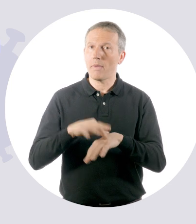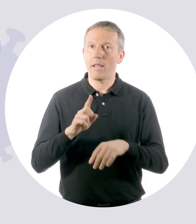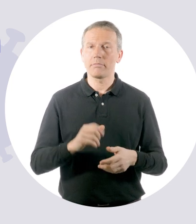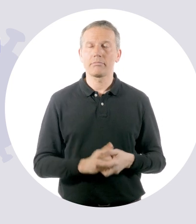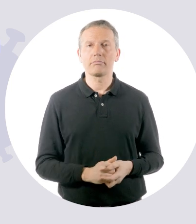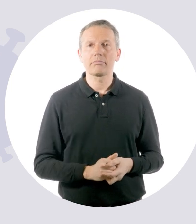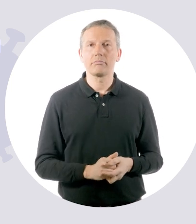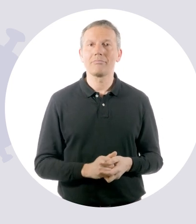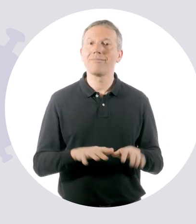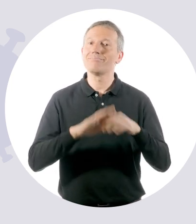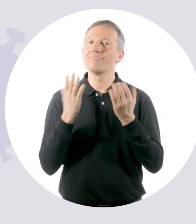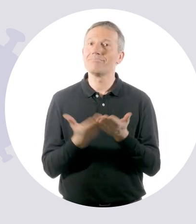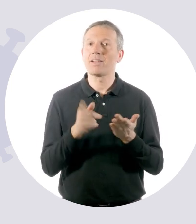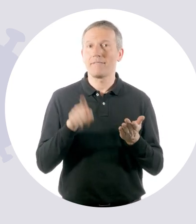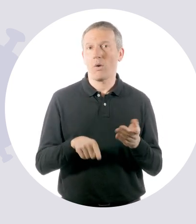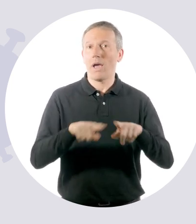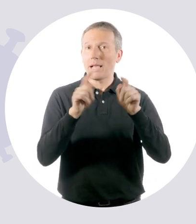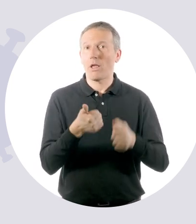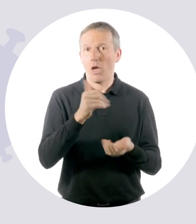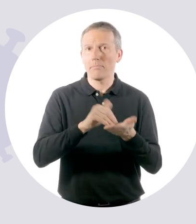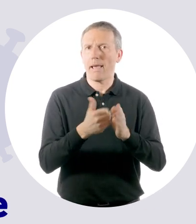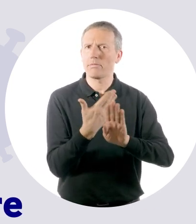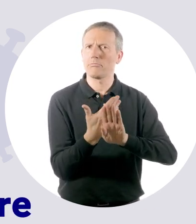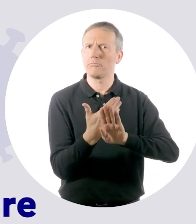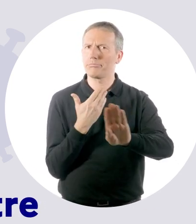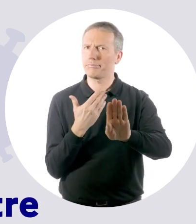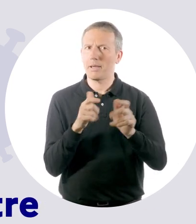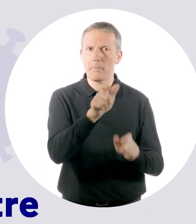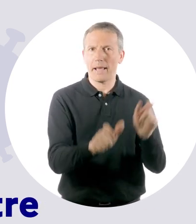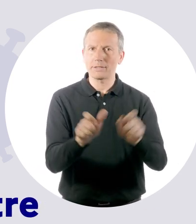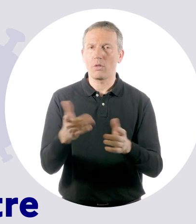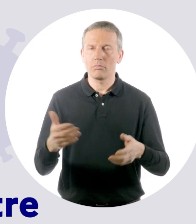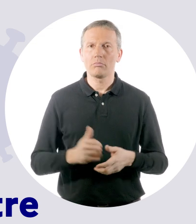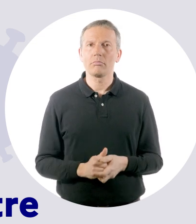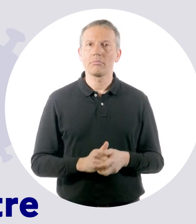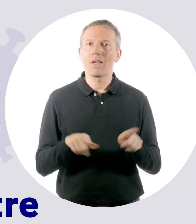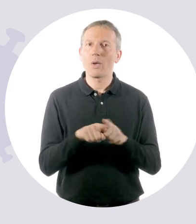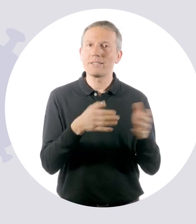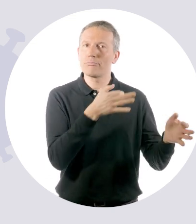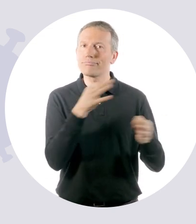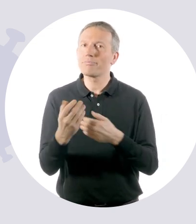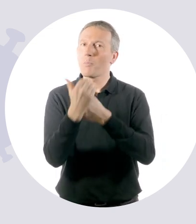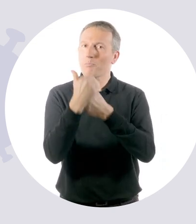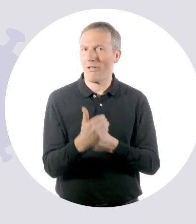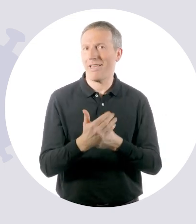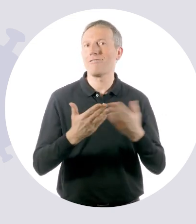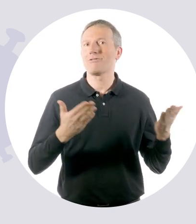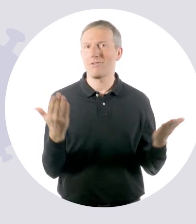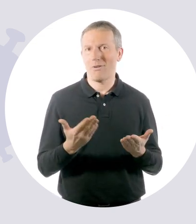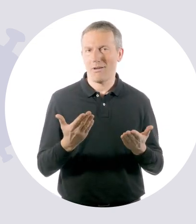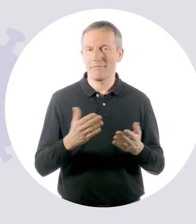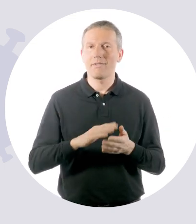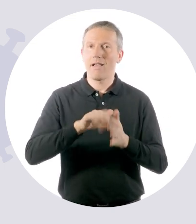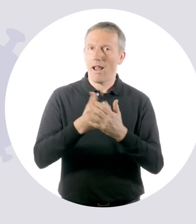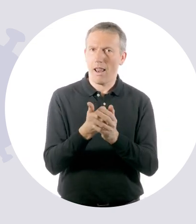'avez pas de signe de la maladie. Dans tous les cas, respectez un mètre de distance avec toute personne et appliquez systématiquement